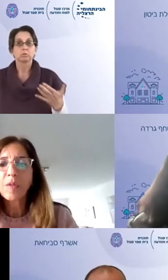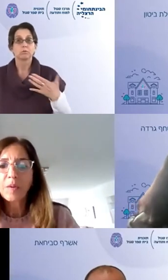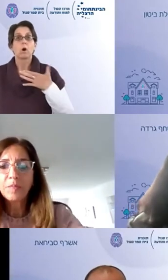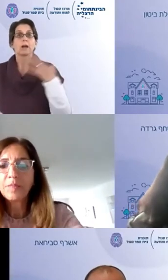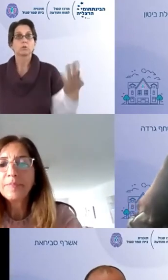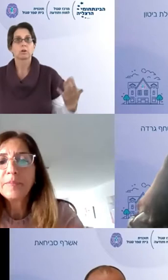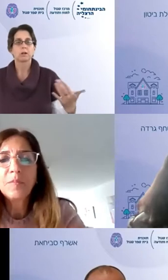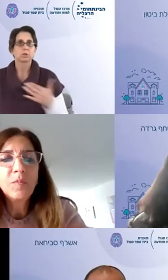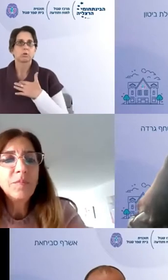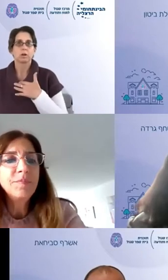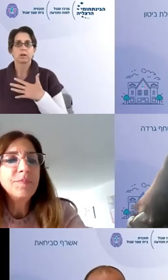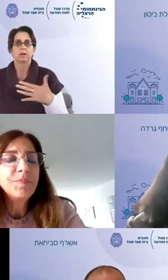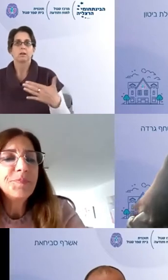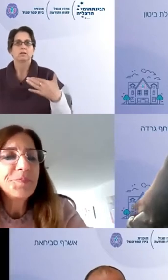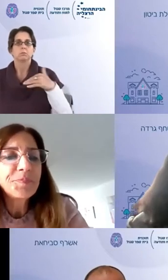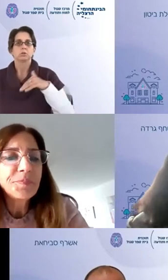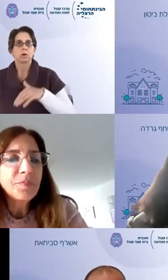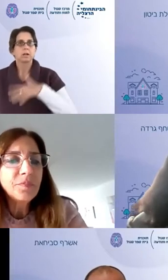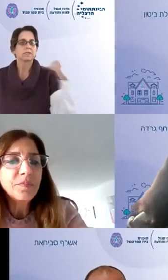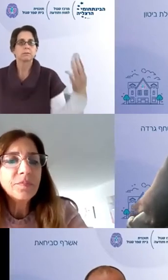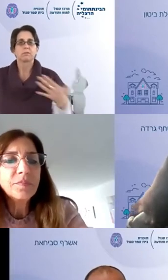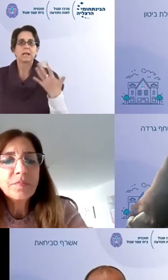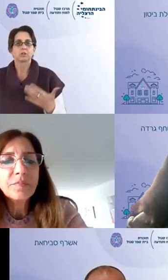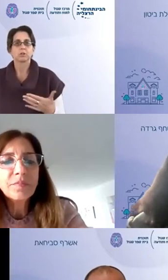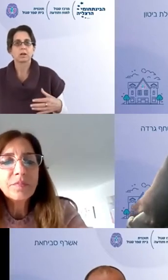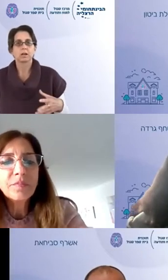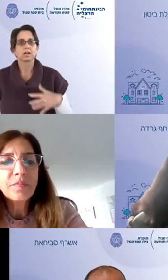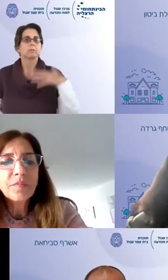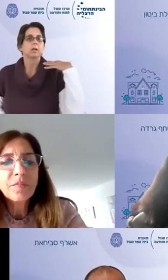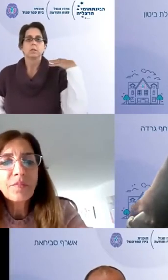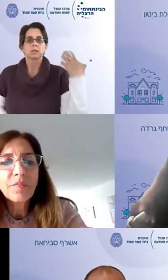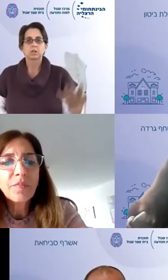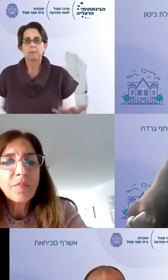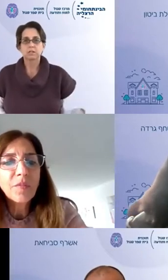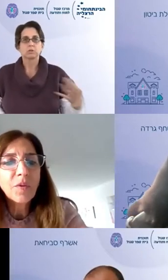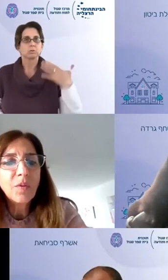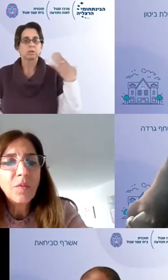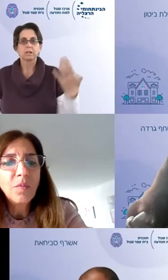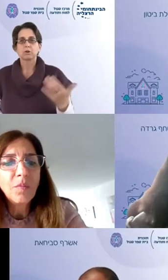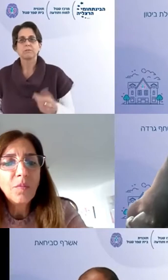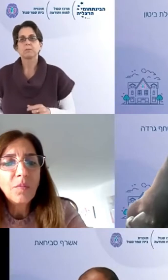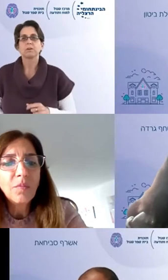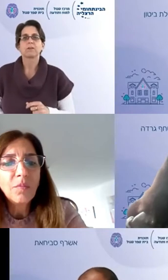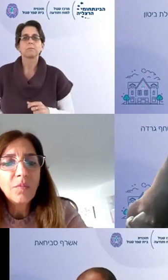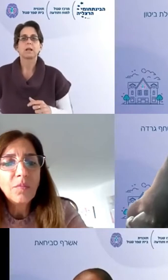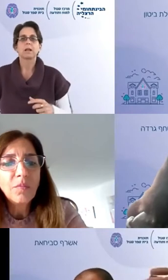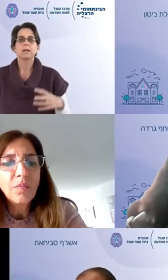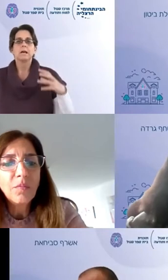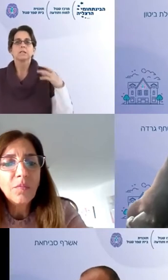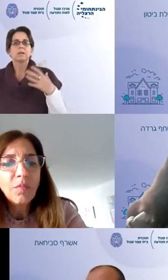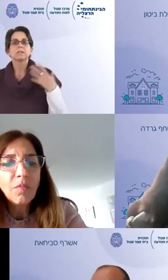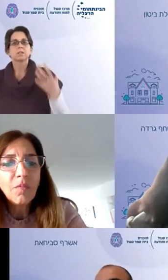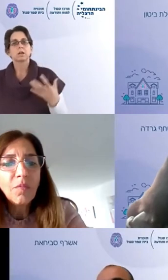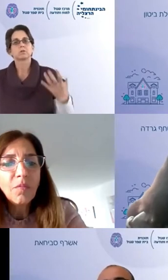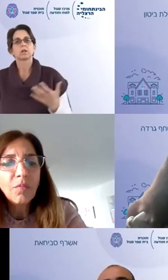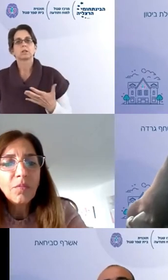ומודעות גבוהה יותר למה שקורה בתוכי מסביבי לאנשים אחרים גישה בלתי שיפוטית, כל הדברים הנפלאים האלה,